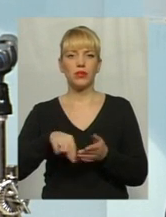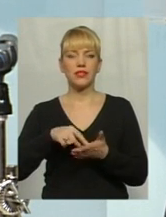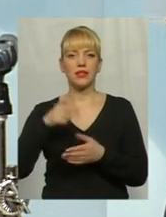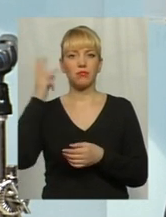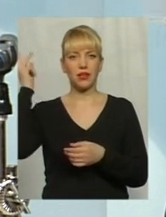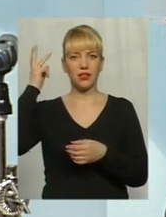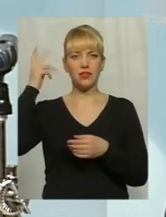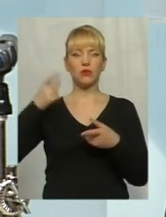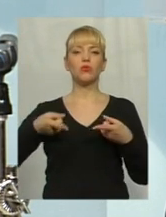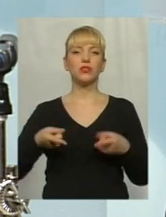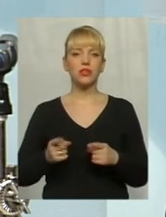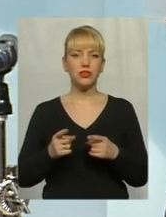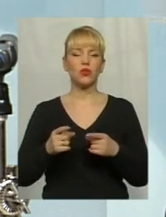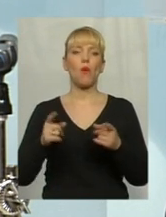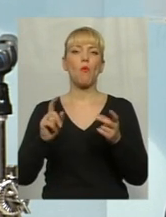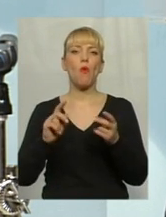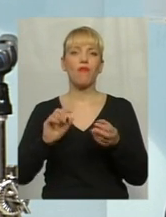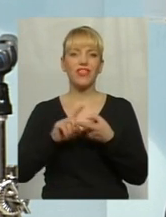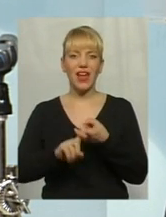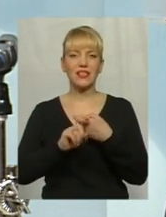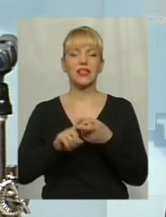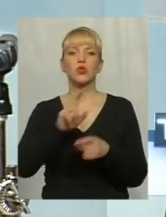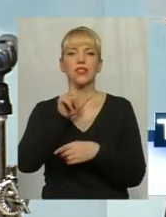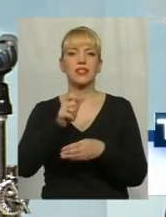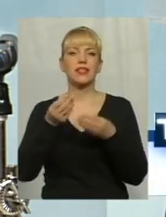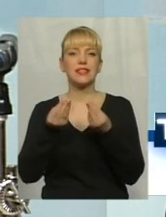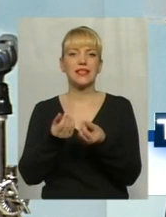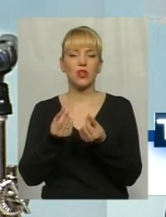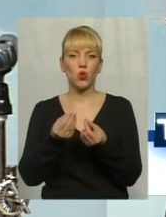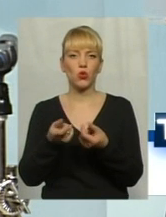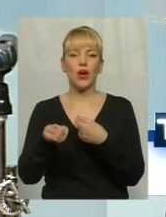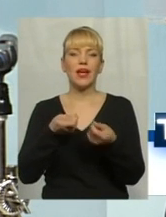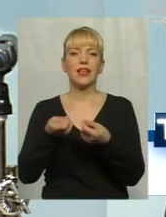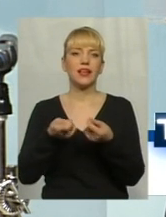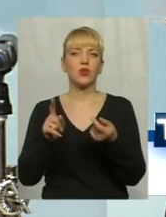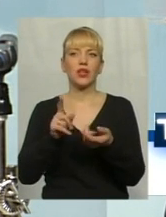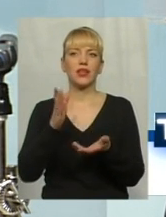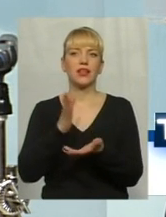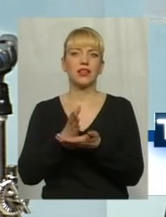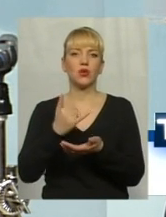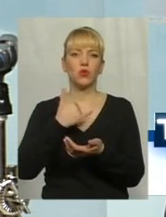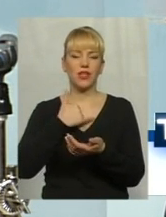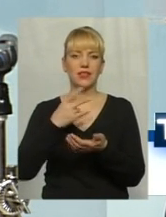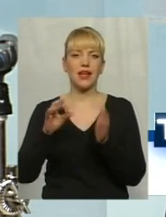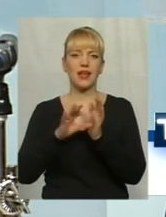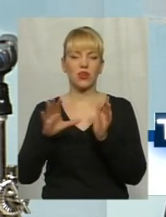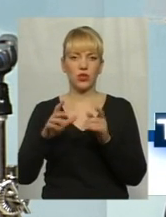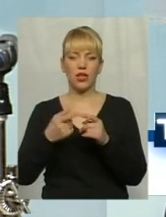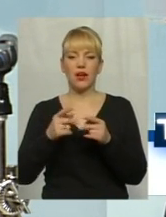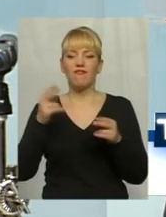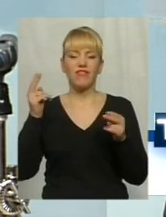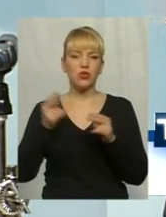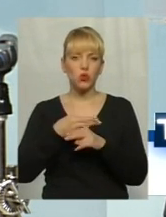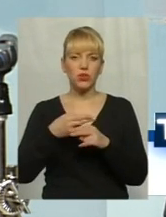Хмельницькому, тісно пов'язане з ціною і з ринком, який у нас діє на енергоносії. Тобто, відсутністю ринку